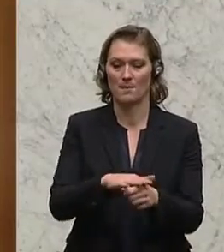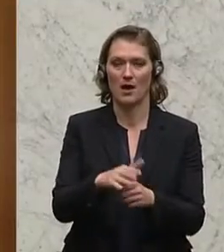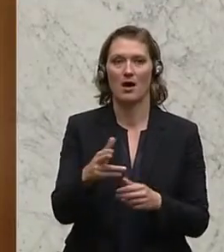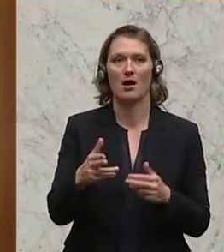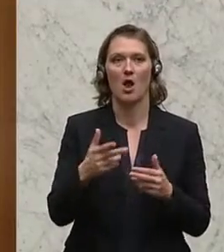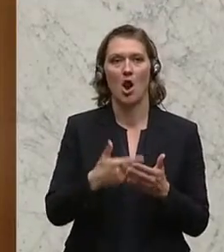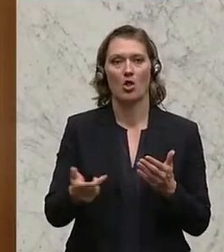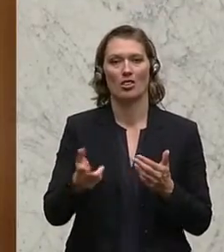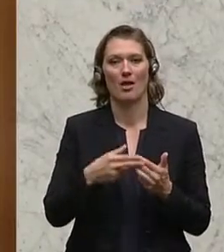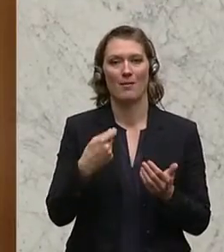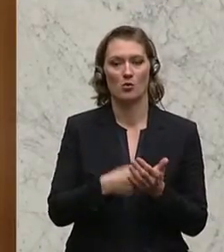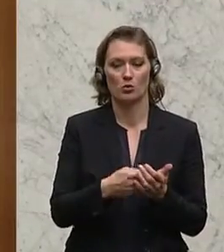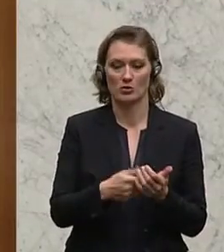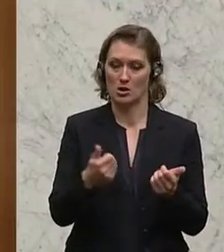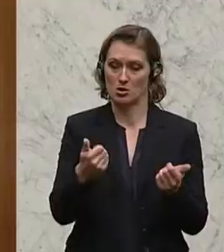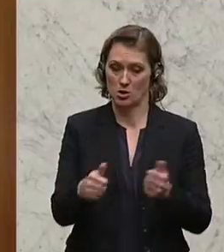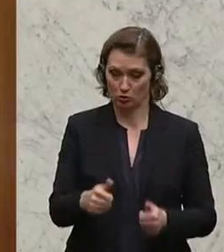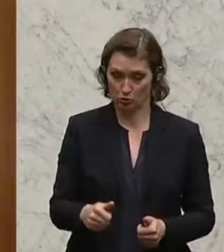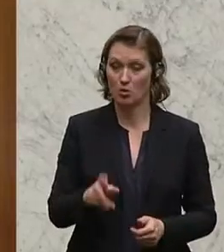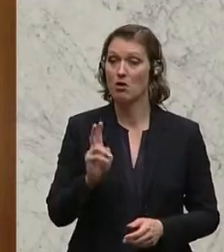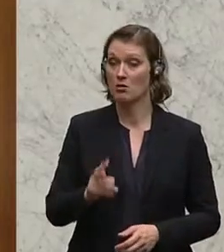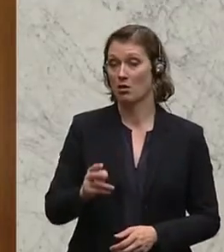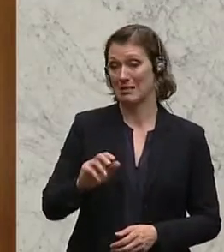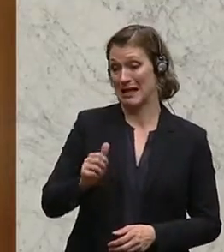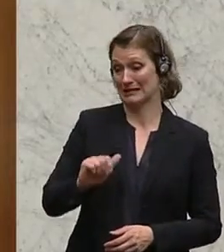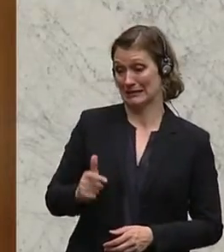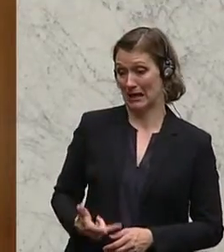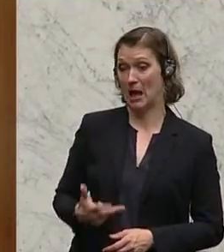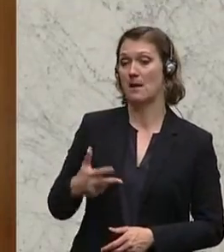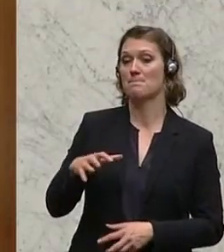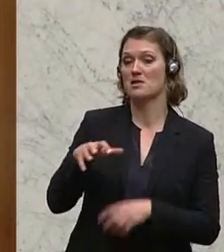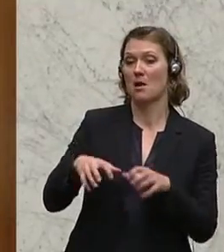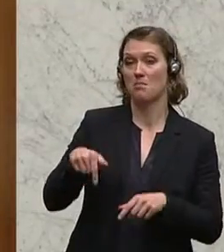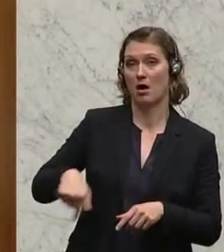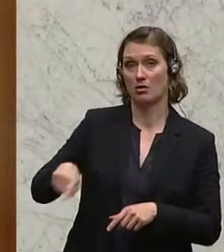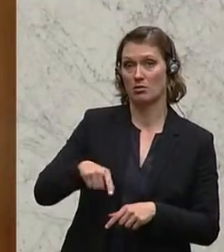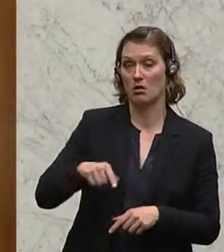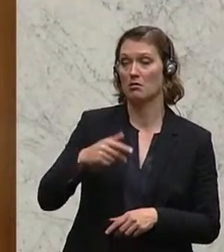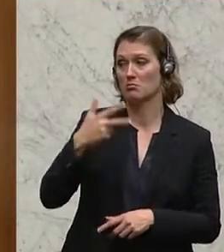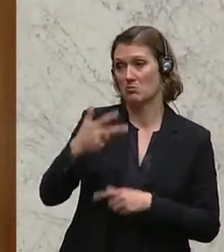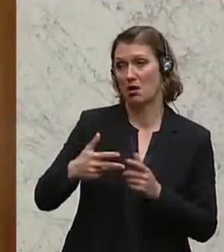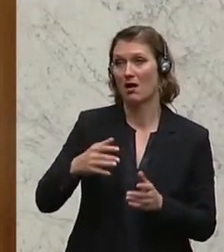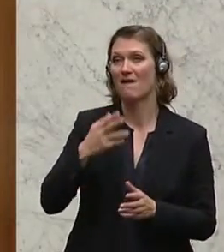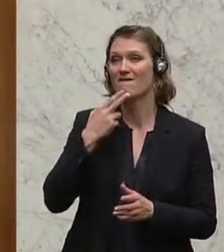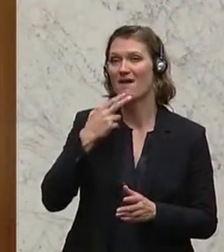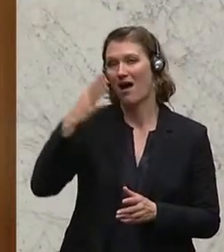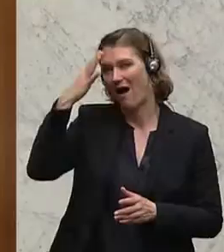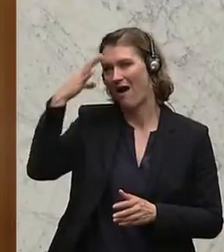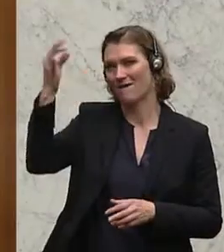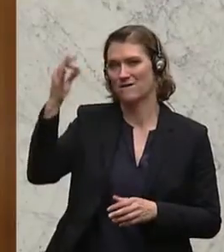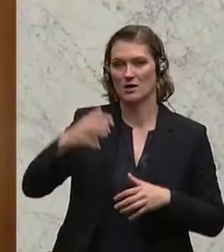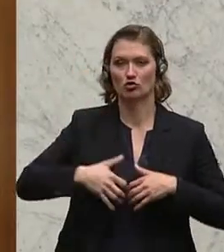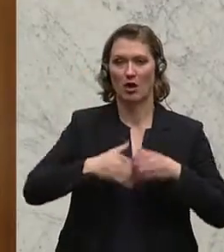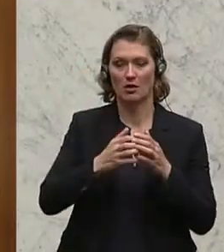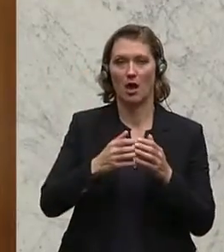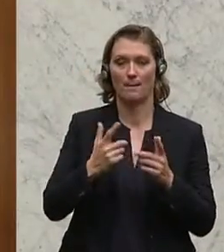Lohnnebenkosten installiert, sodass für die ersten drei Mitarbeiter für drei Jahre bei den besonders innovativen Start-ups mit einem